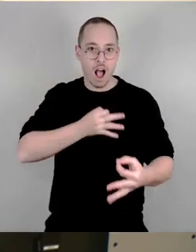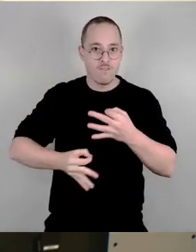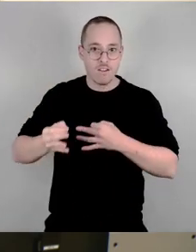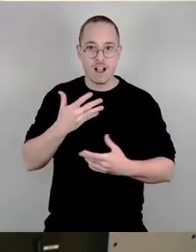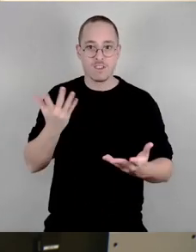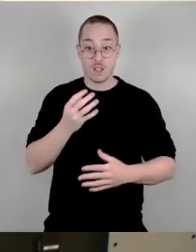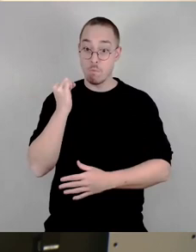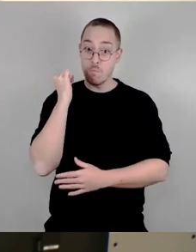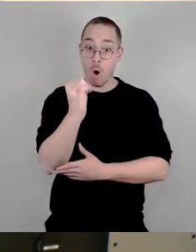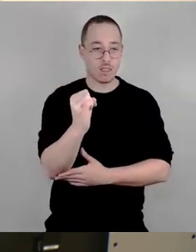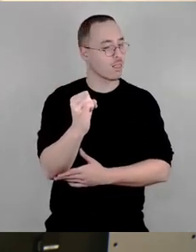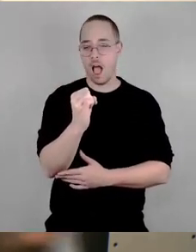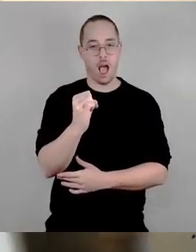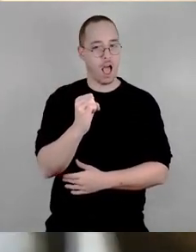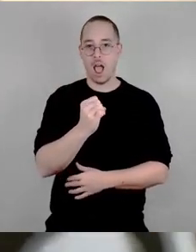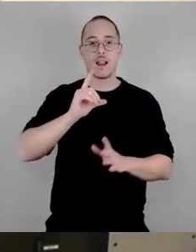Leistungssport